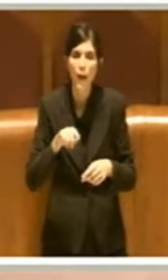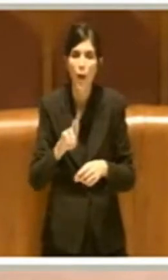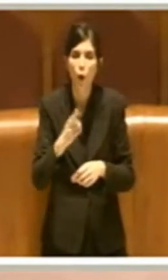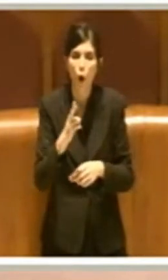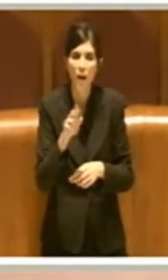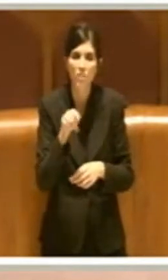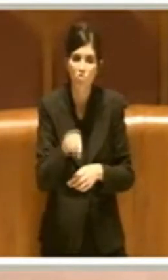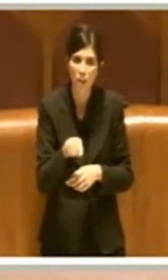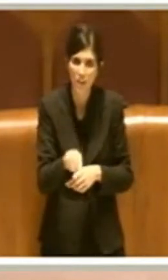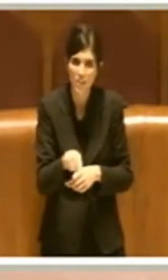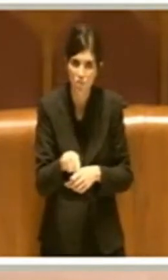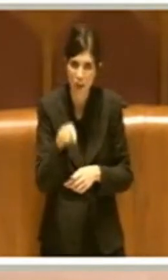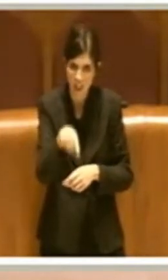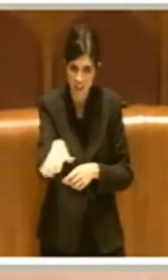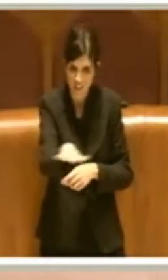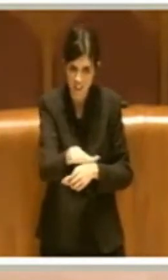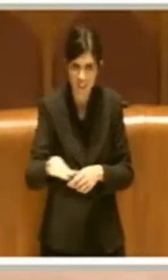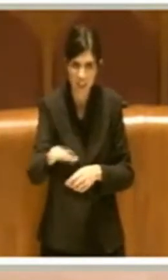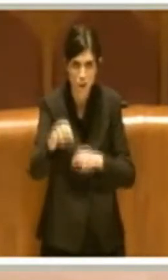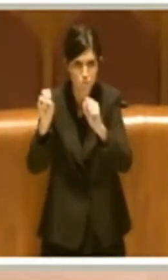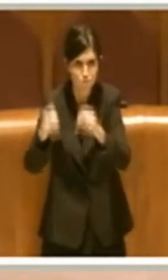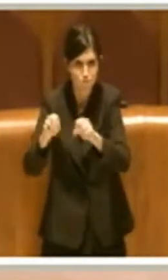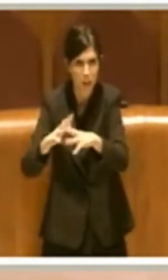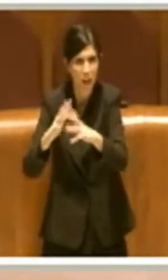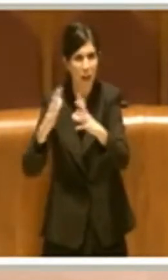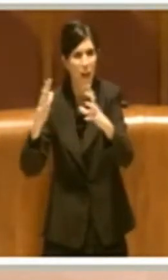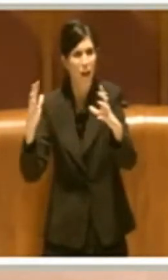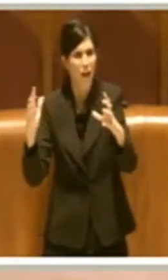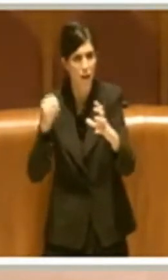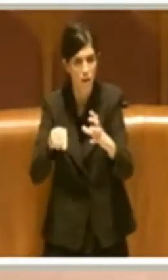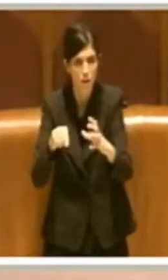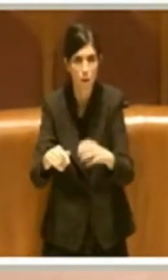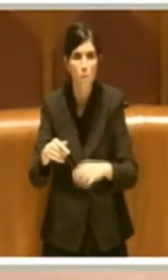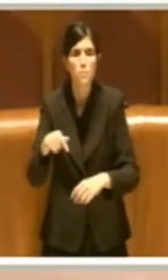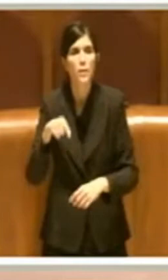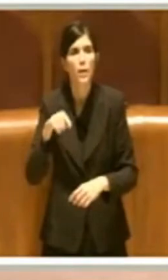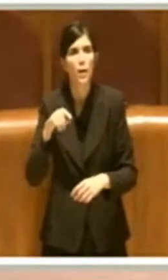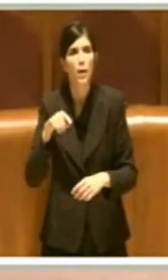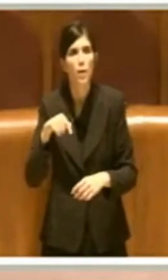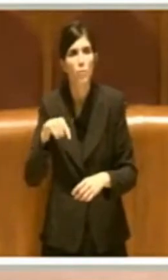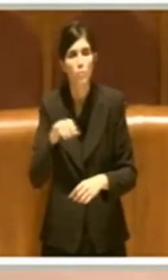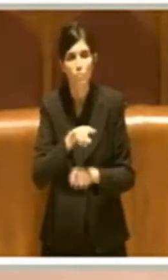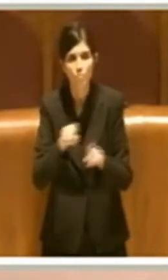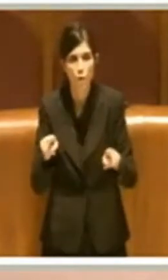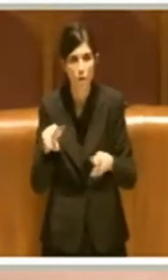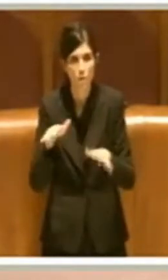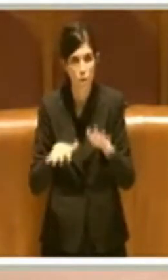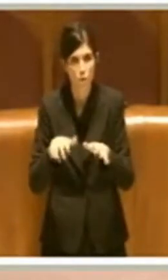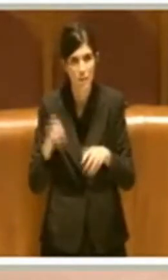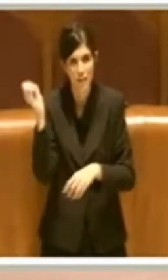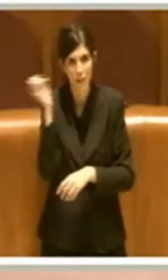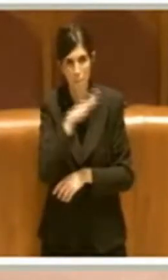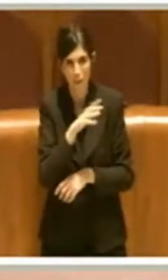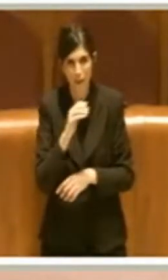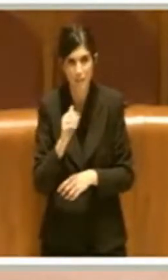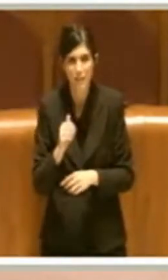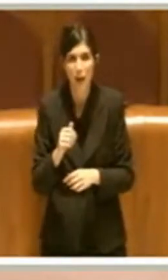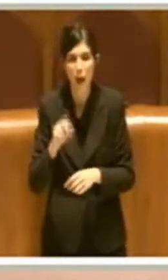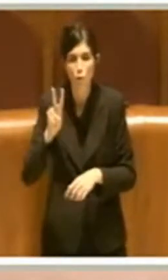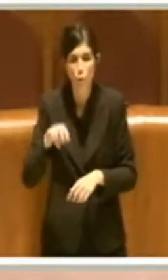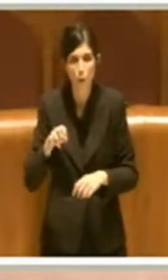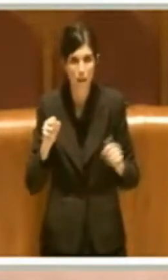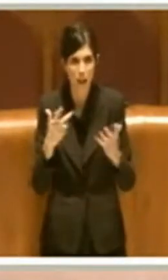Qualcuno sta dimenticando anche l'anno orribile che noi abbiamo passato. perché nel 2018 noi ci siamo